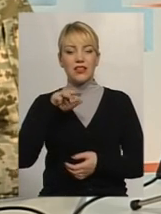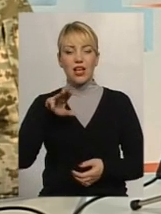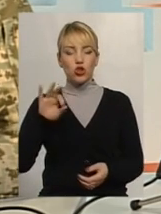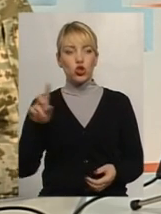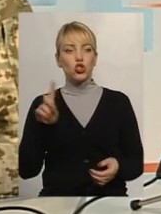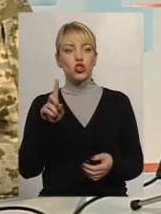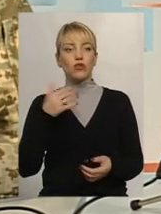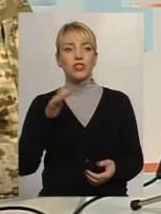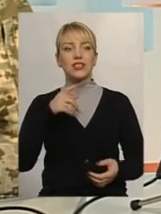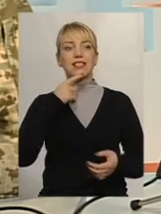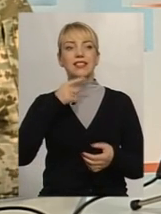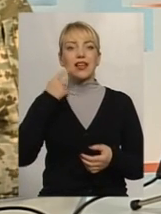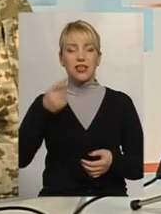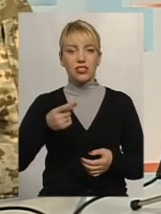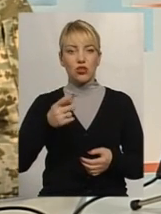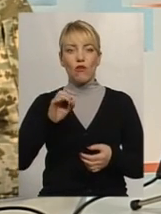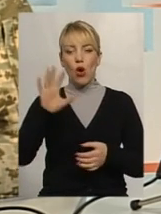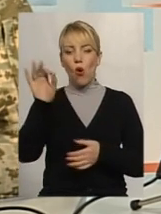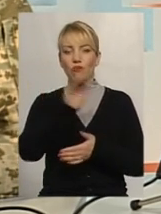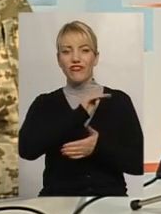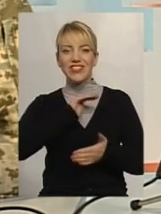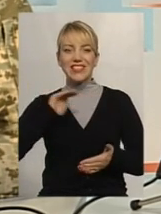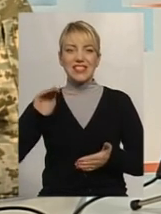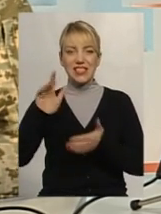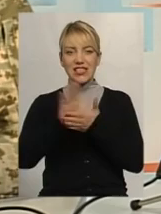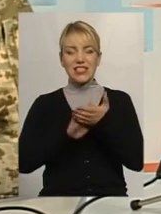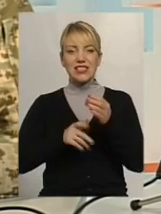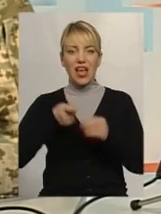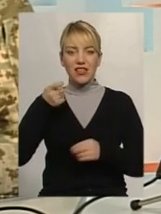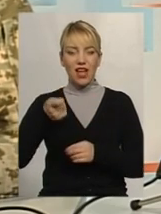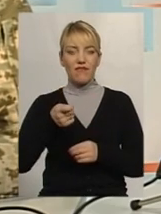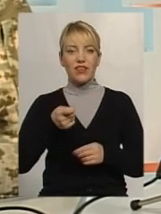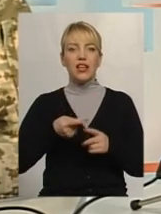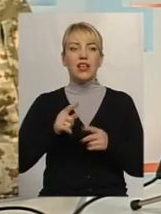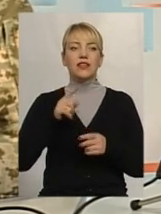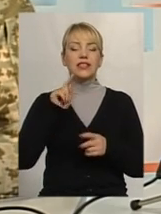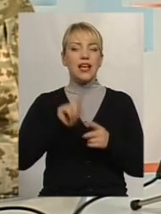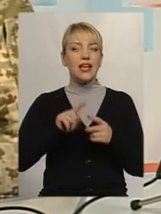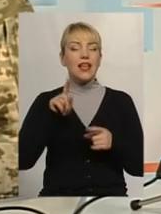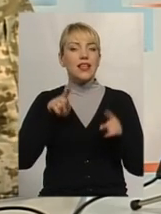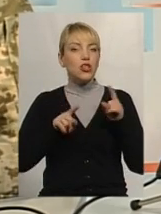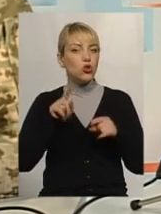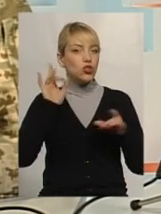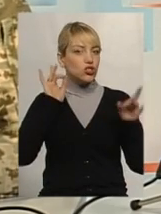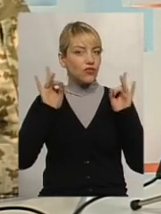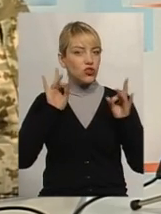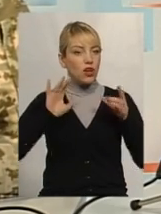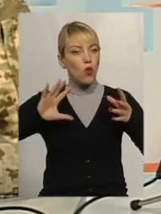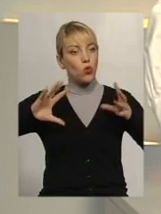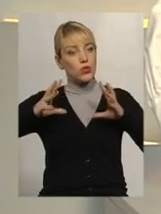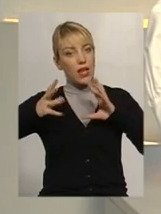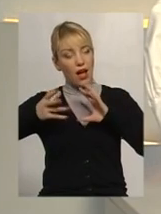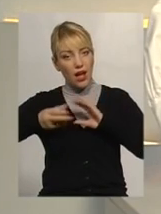що, наприклад, сказано в офіційній заяві Північної Атлантичної Ради, іноді це звучить дуже узагальнено.